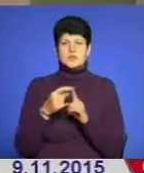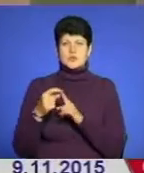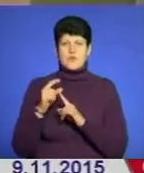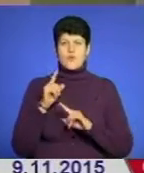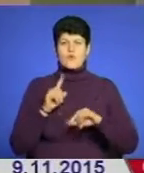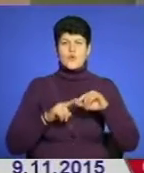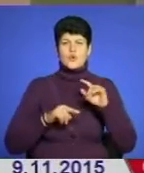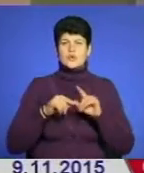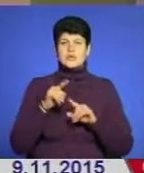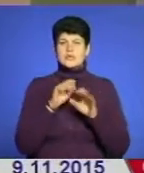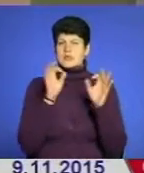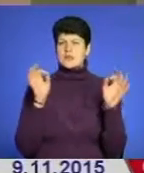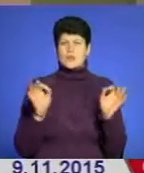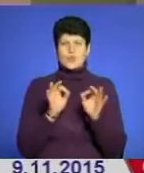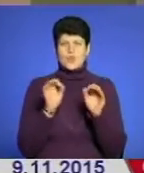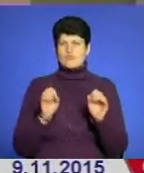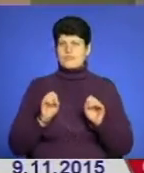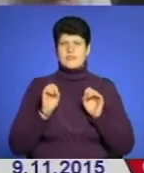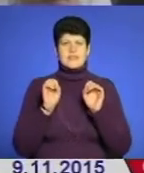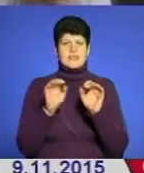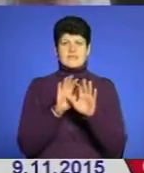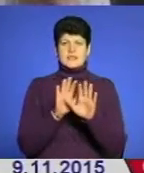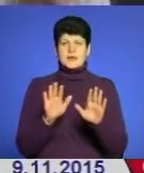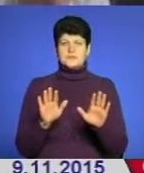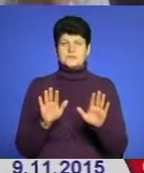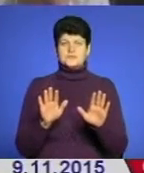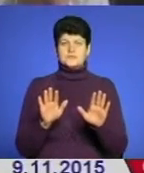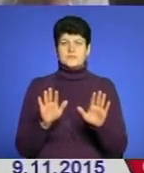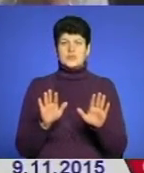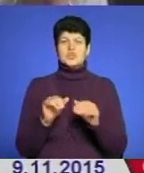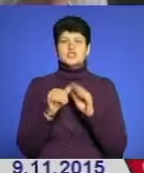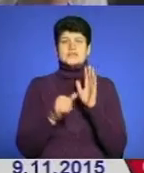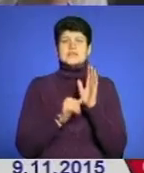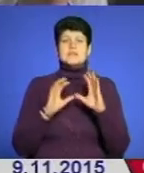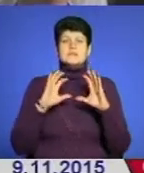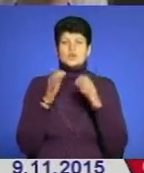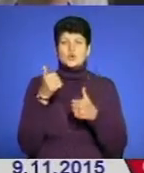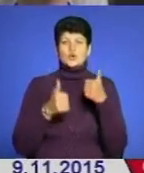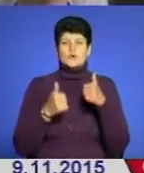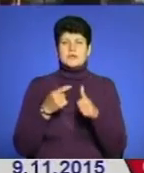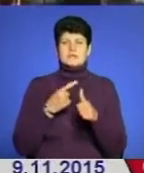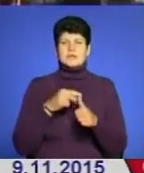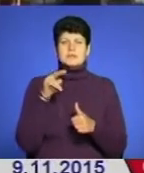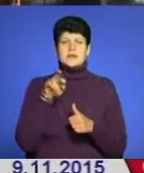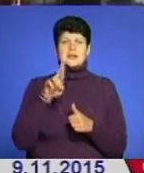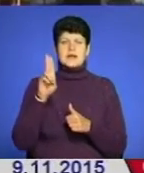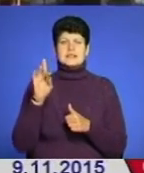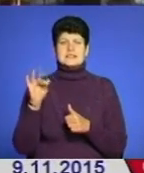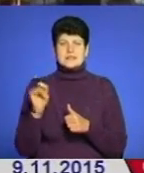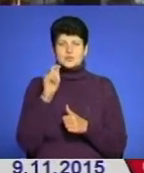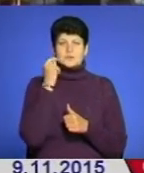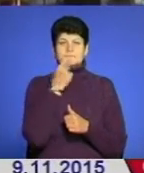нікому не віддам. 16-й міжнародний конкурс з української мови імені Петра Яцика стартував